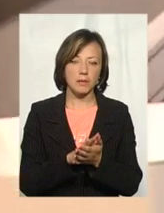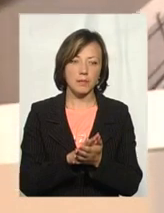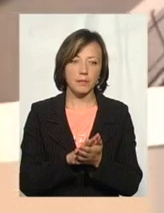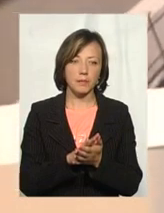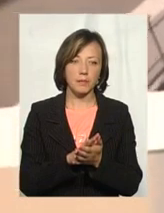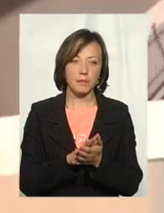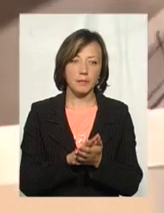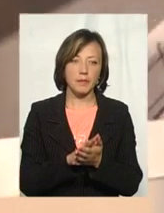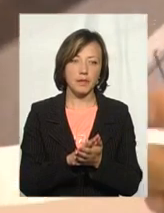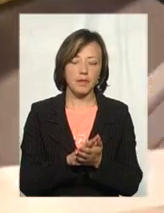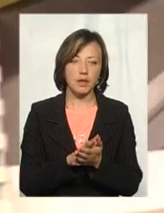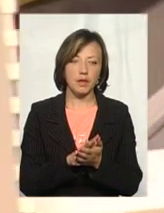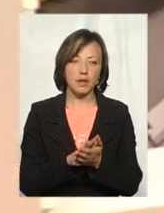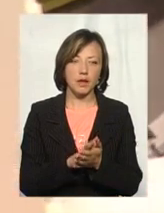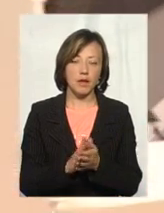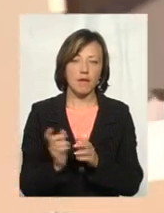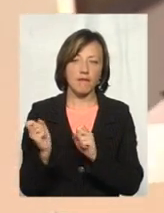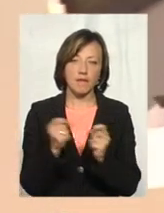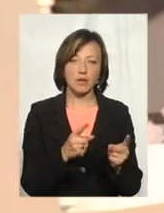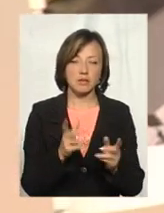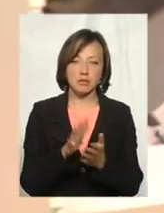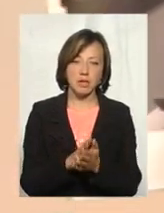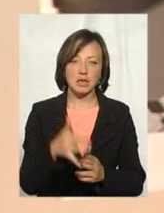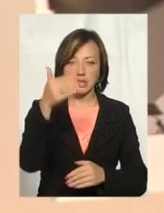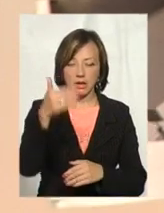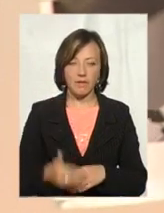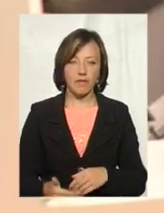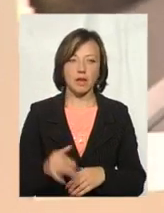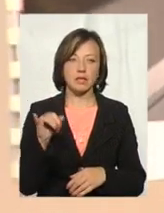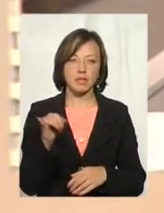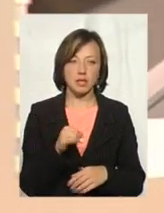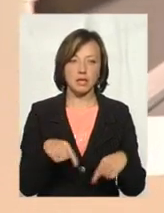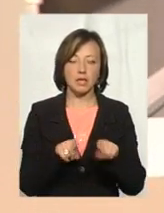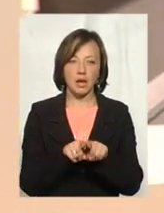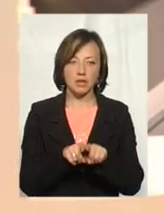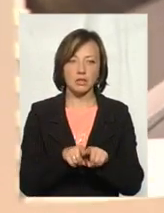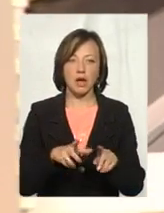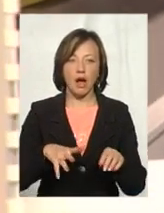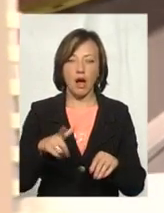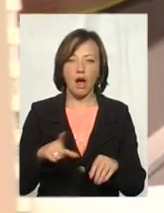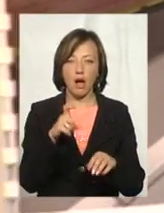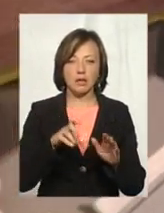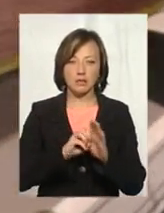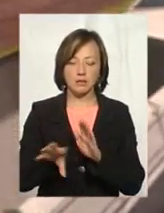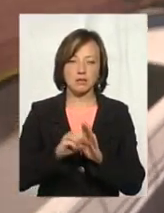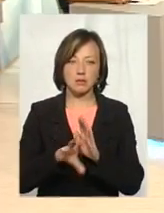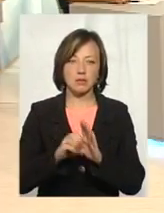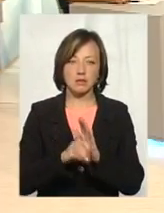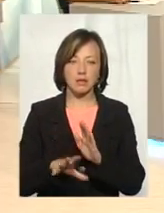засувка. Автомобіль заїхав, вигрузив сміття. Вона закривається. І звідти також йде відбір газу на